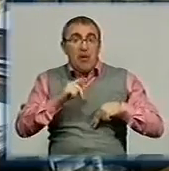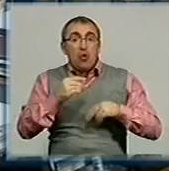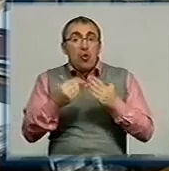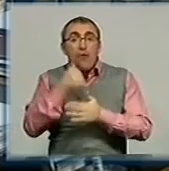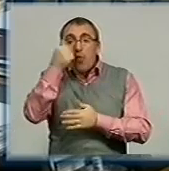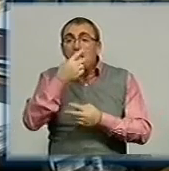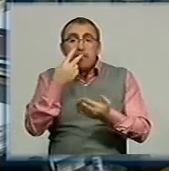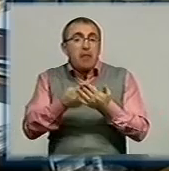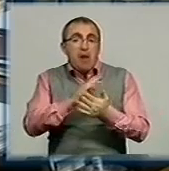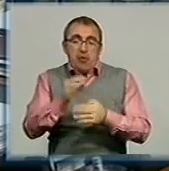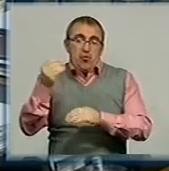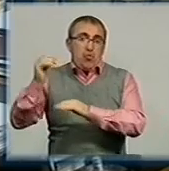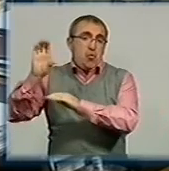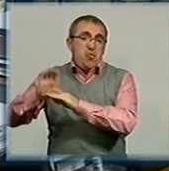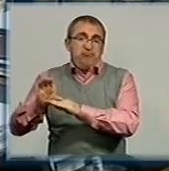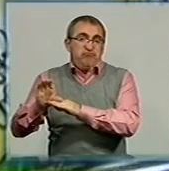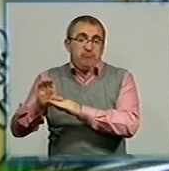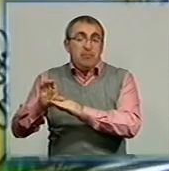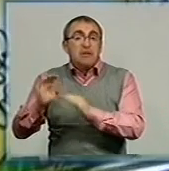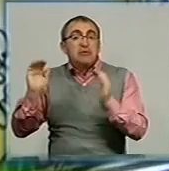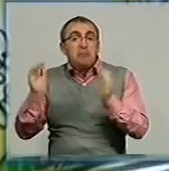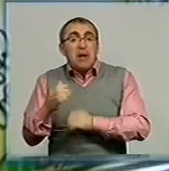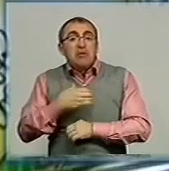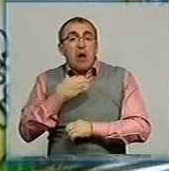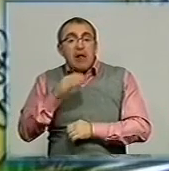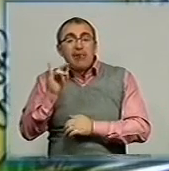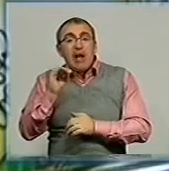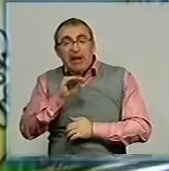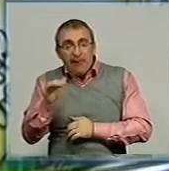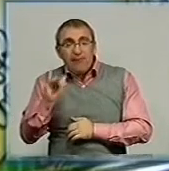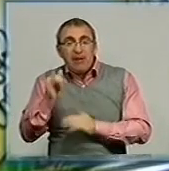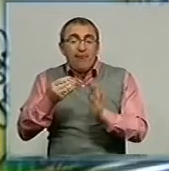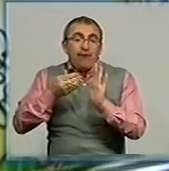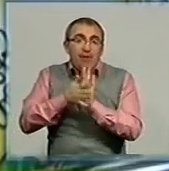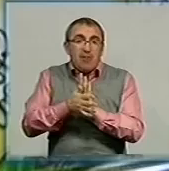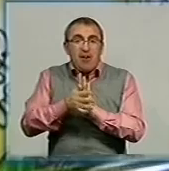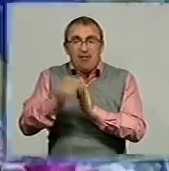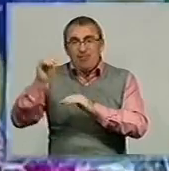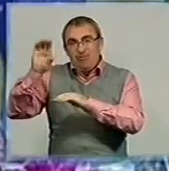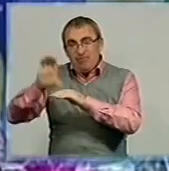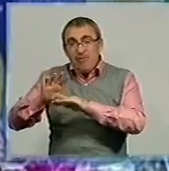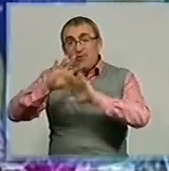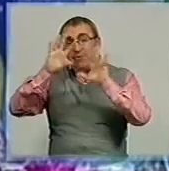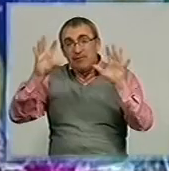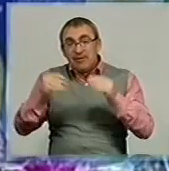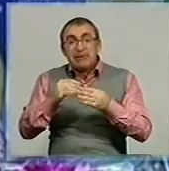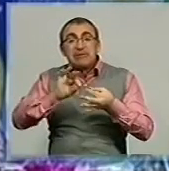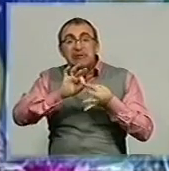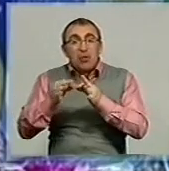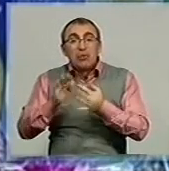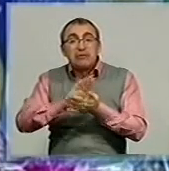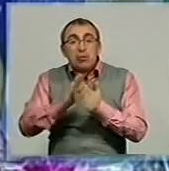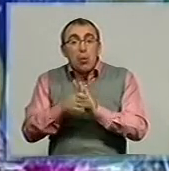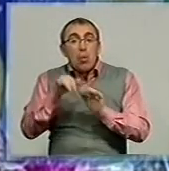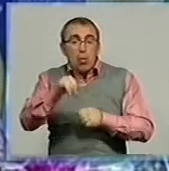не передбачено коштів. Це пов'язано зі зменшенням страхового тарифу та витратної системи бюджету фонду, передусім через складну ситуацію в